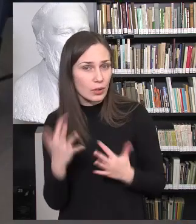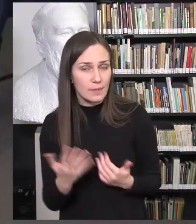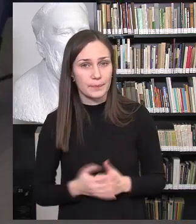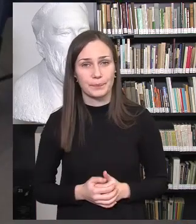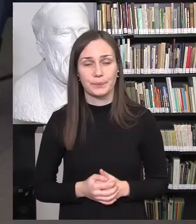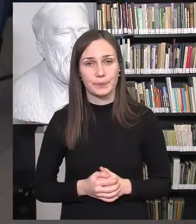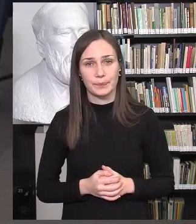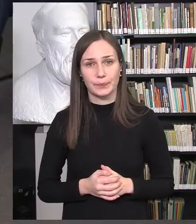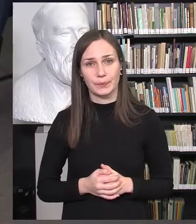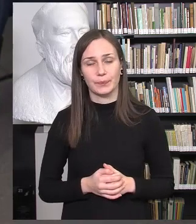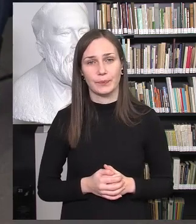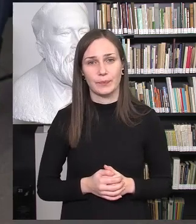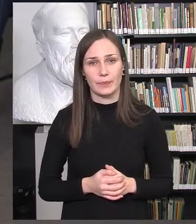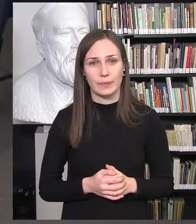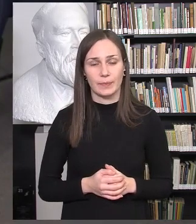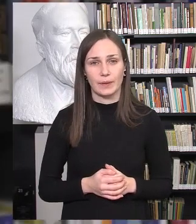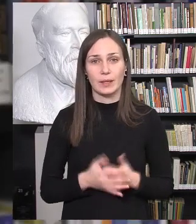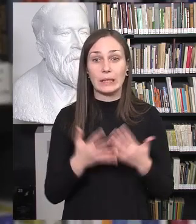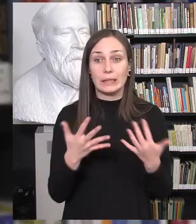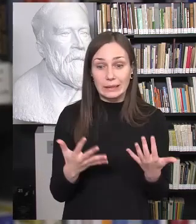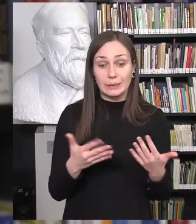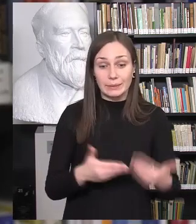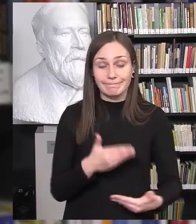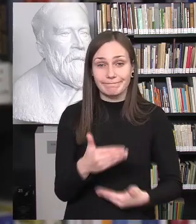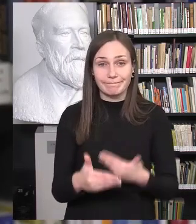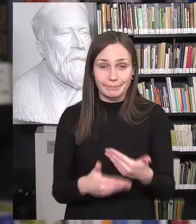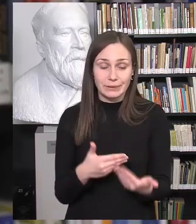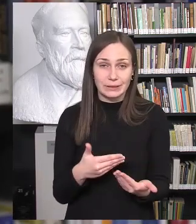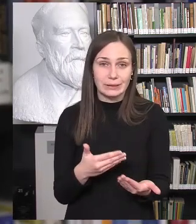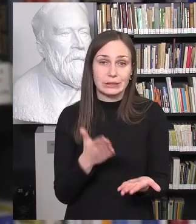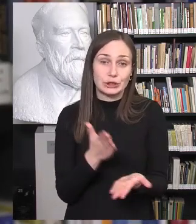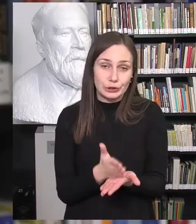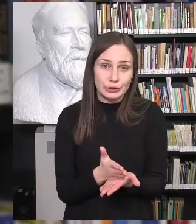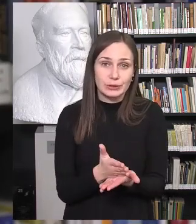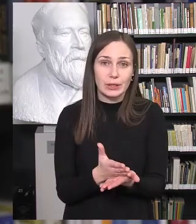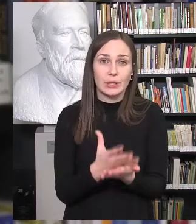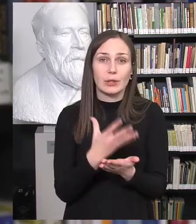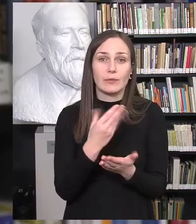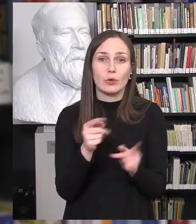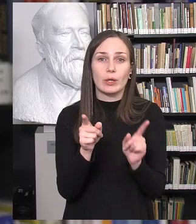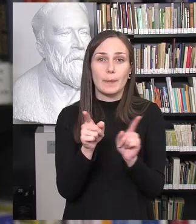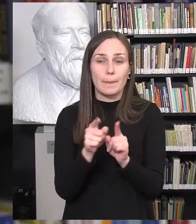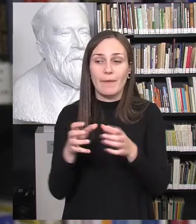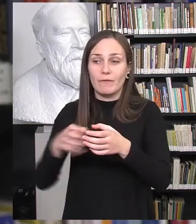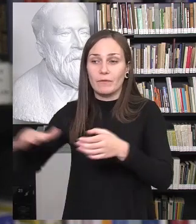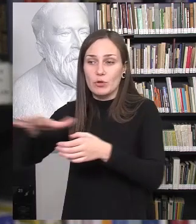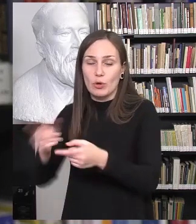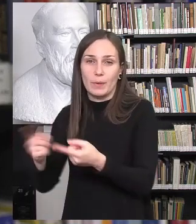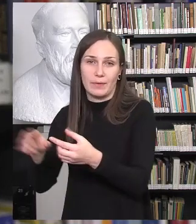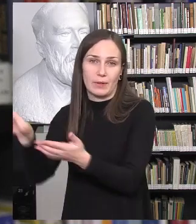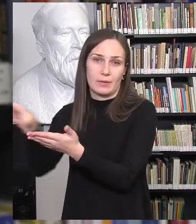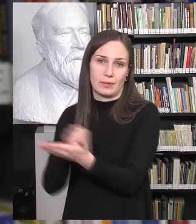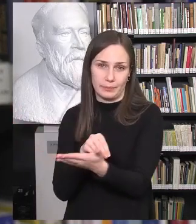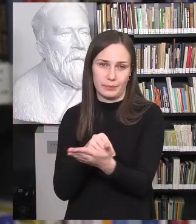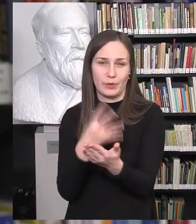Matot, kad sankloda yra tokia, kokia jinai yra. Ir aš manau, kad tai yra gana ryškus visuomenės atspindys. Ir tai yra toks